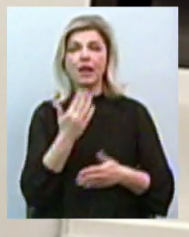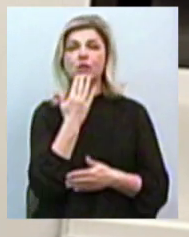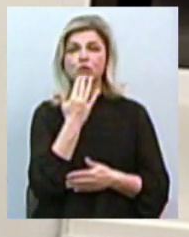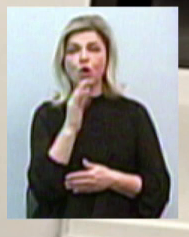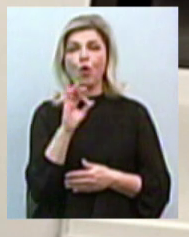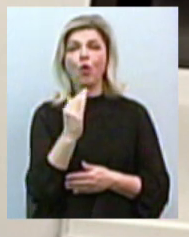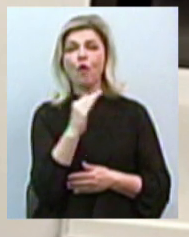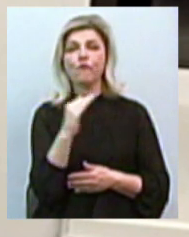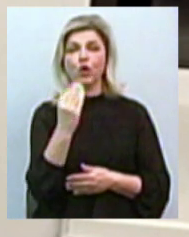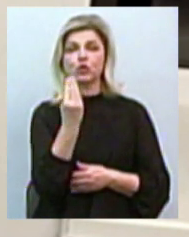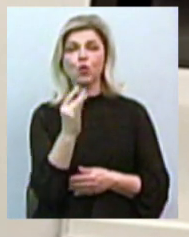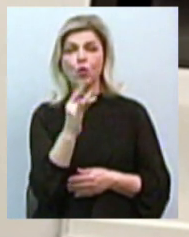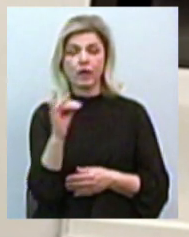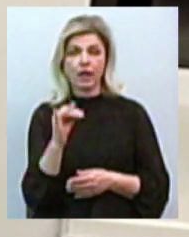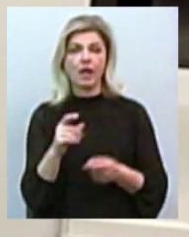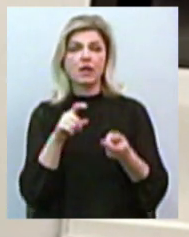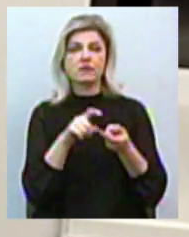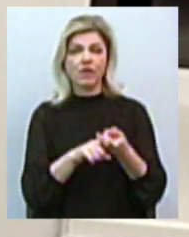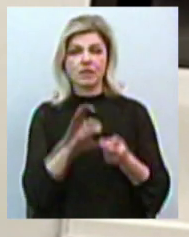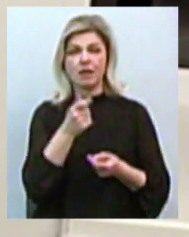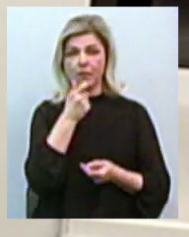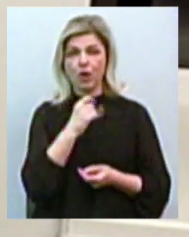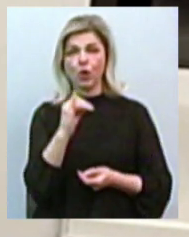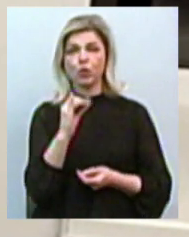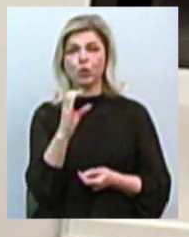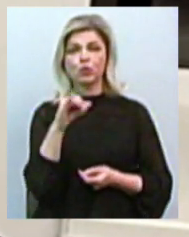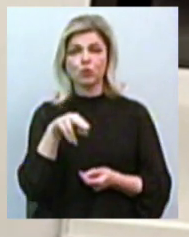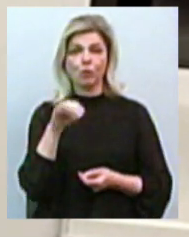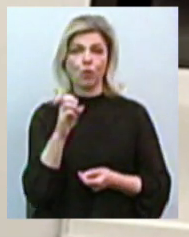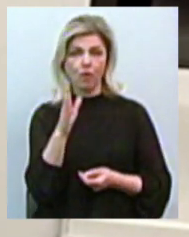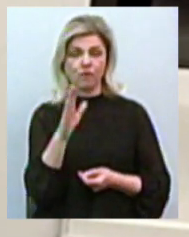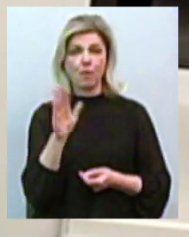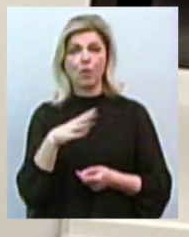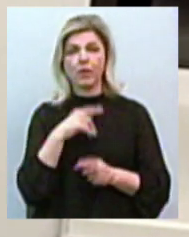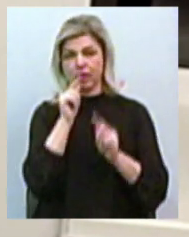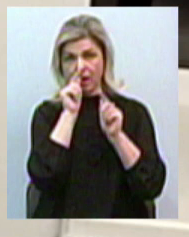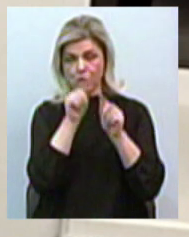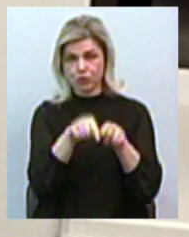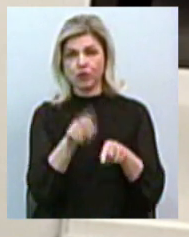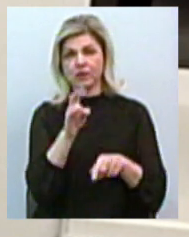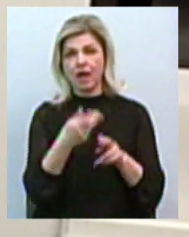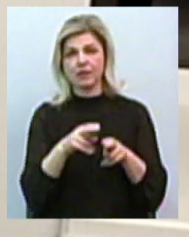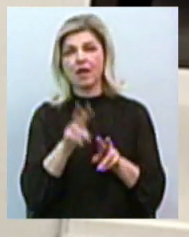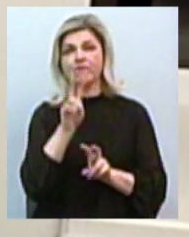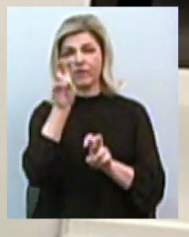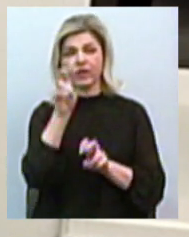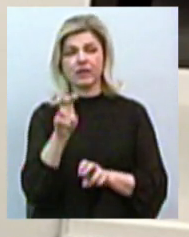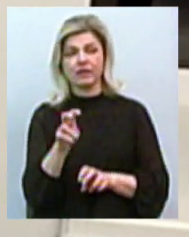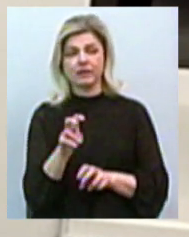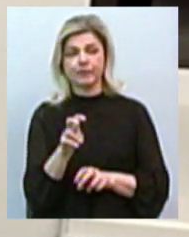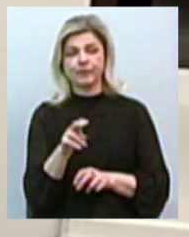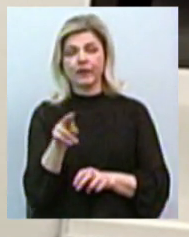офшорами, пов'язаними з паном Висуховим. Потім вони були сконцентровані на оцій компанії з Беліза,